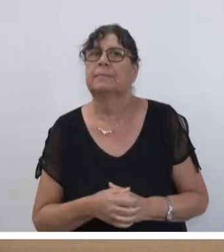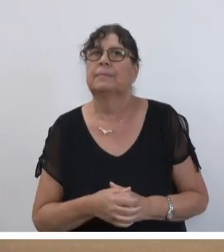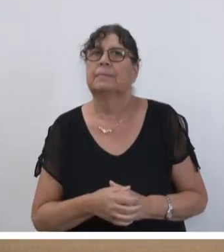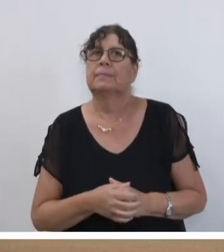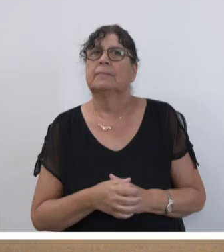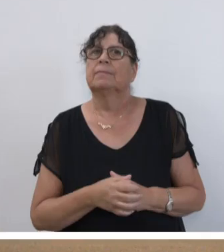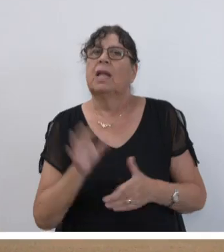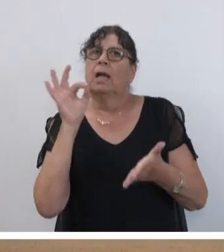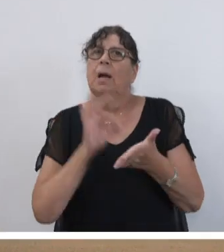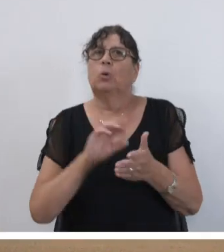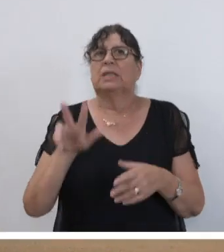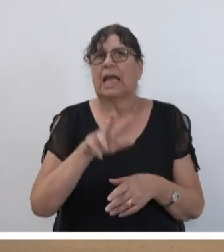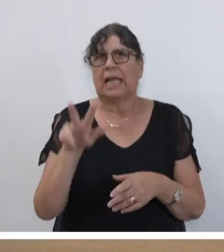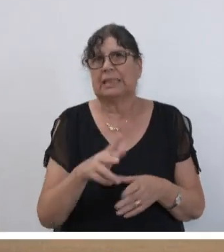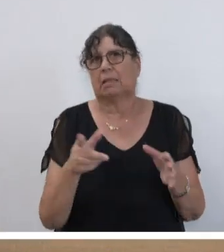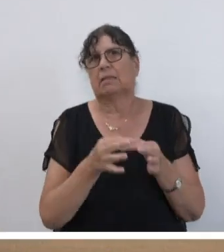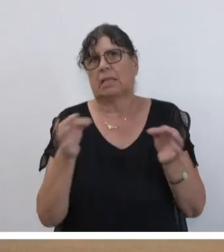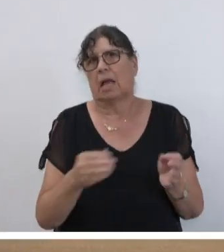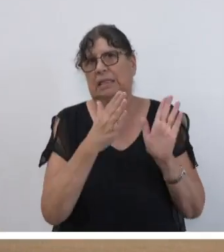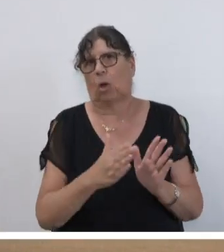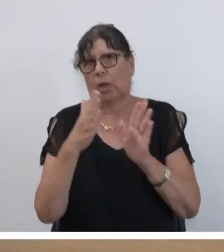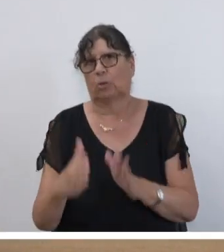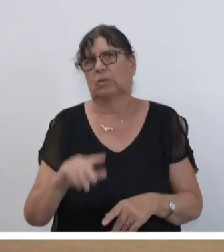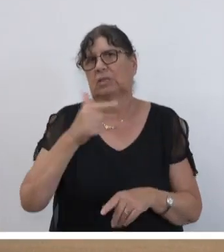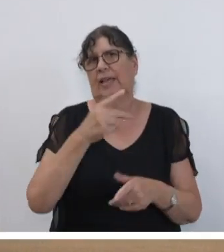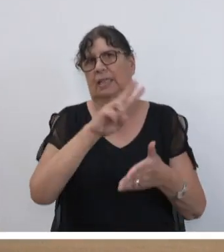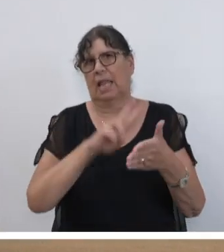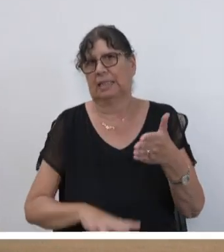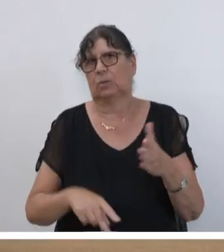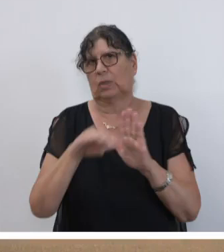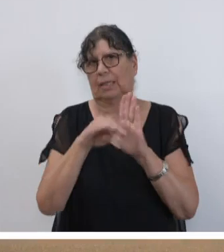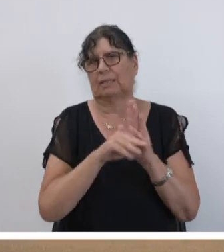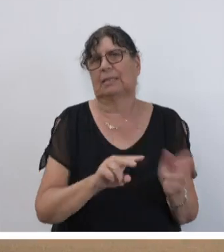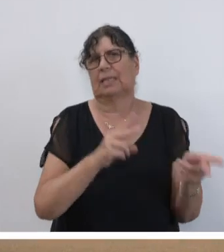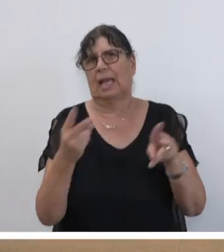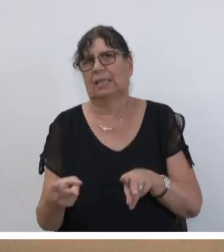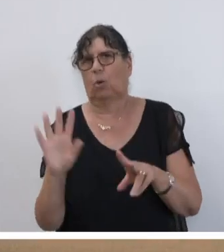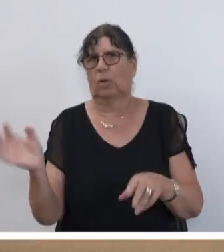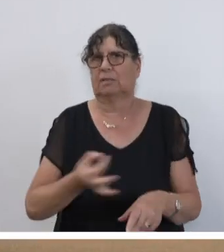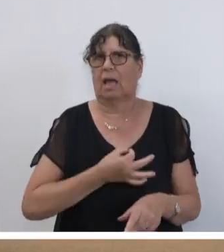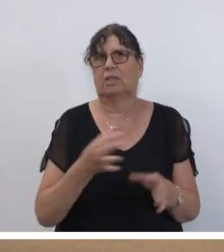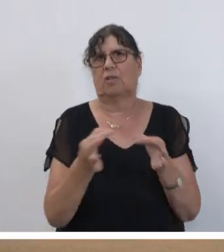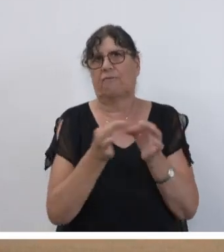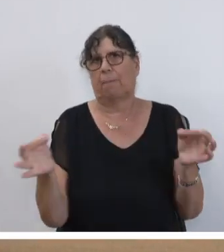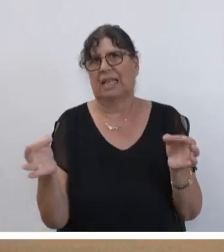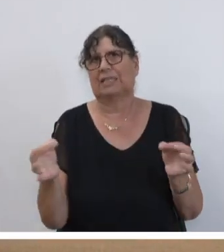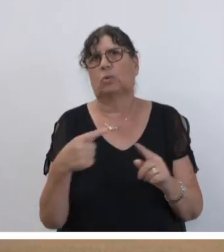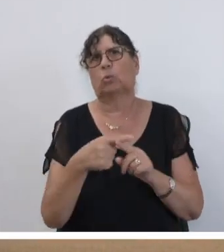Zu Punkt 13 der Tagesordnung, zweite Lesung des Gesetzes zur Änderung des saarländischen Vermessungs und